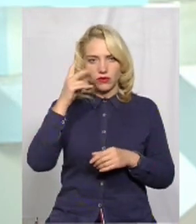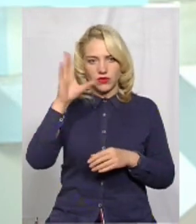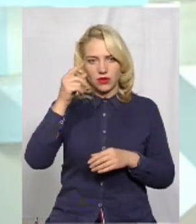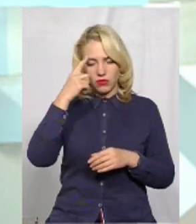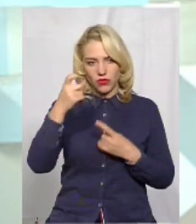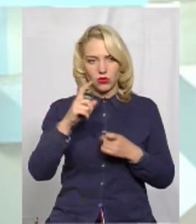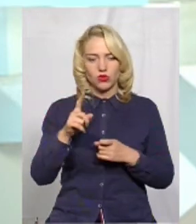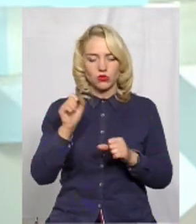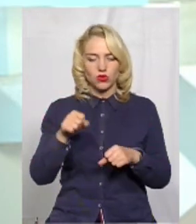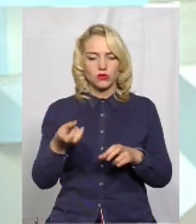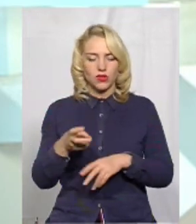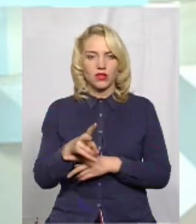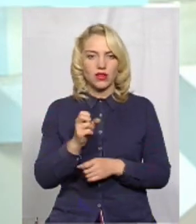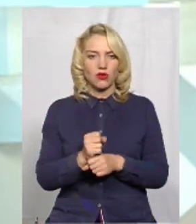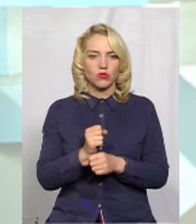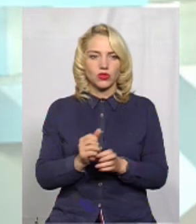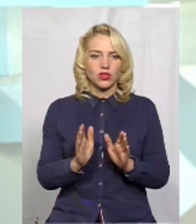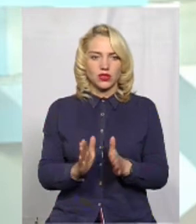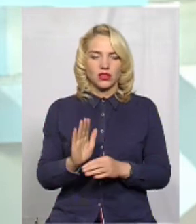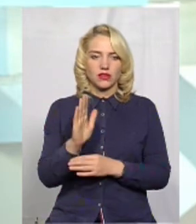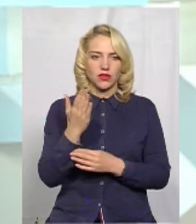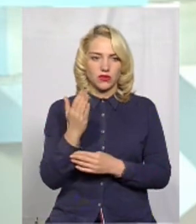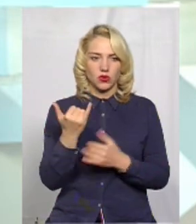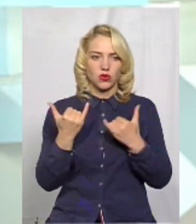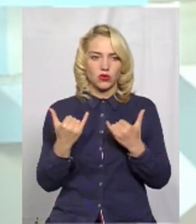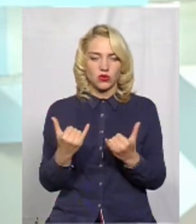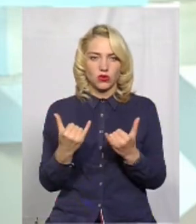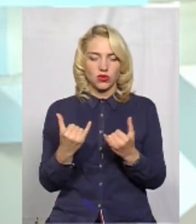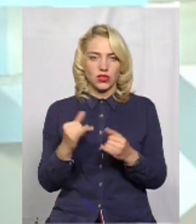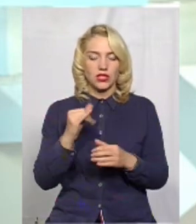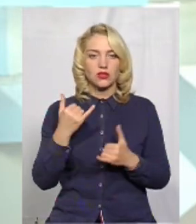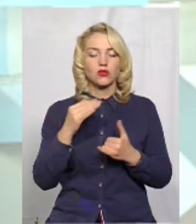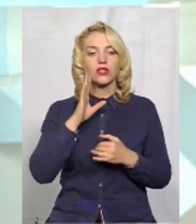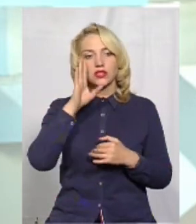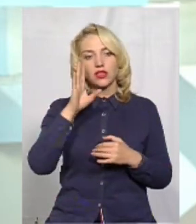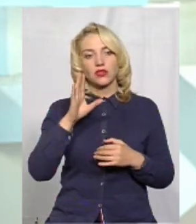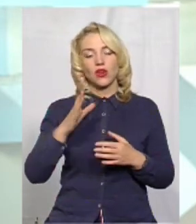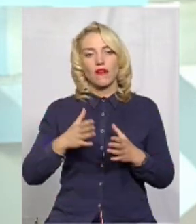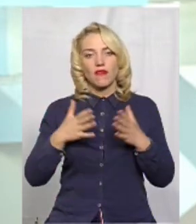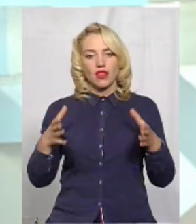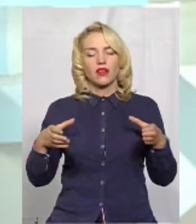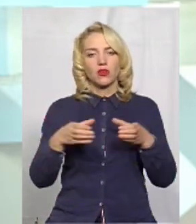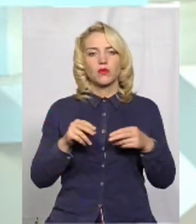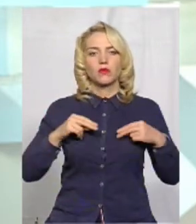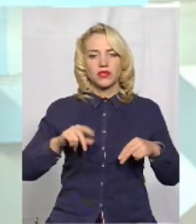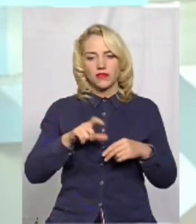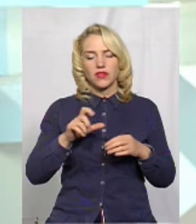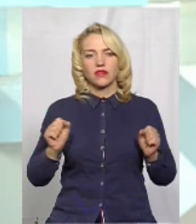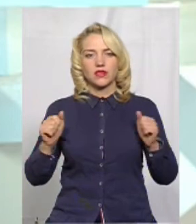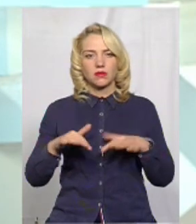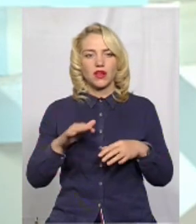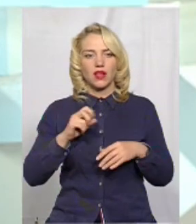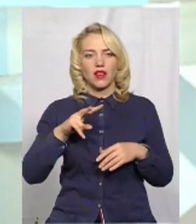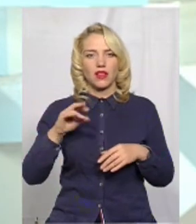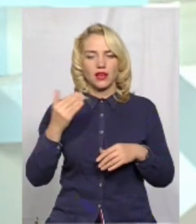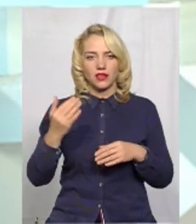можуть прийти на роботу тільки у вівторок, сьогодні, сьогодні зранку велика група працівників зібралася, але